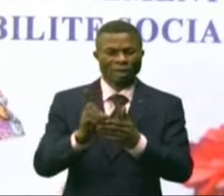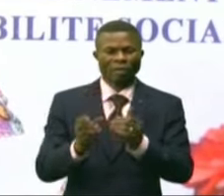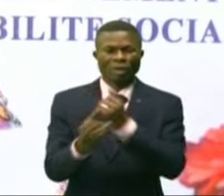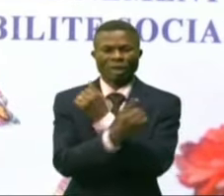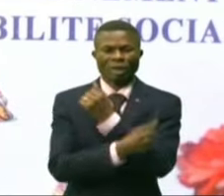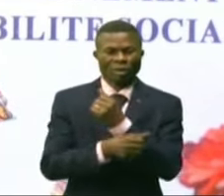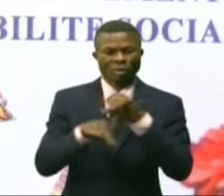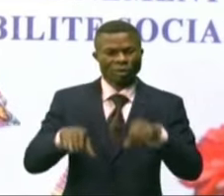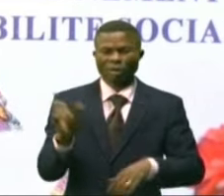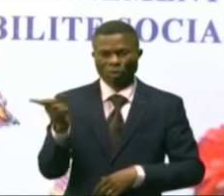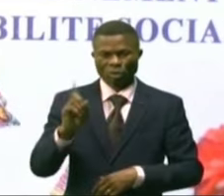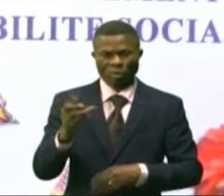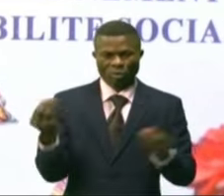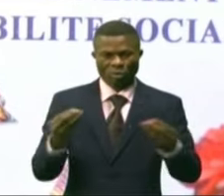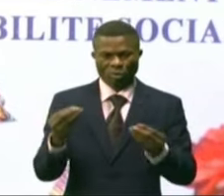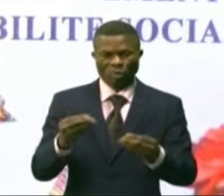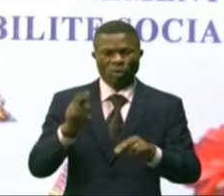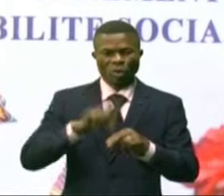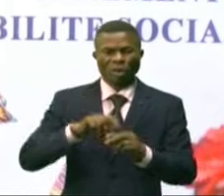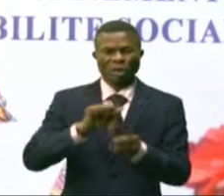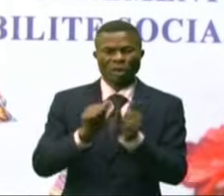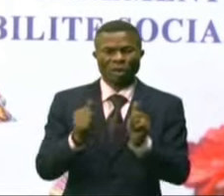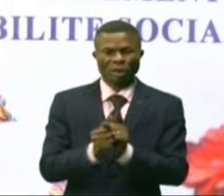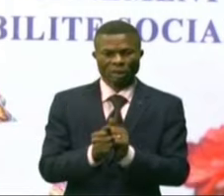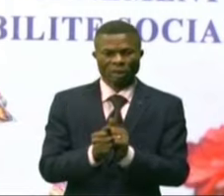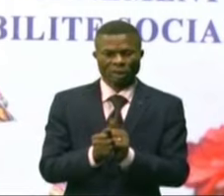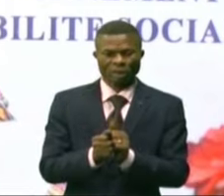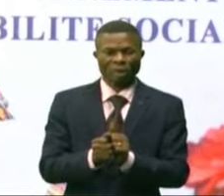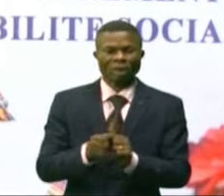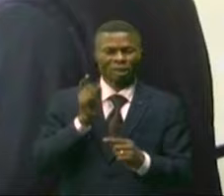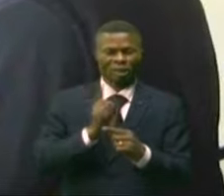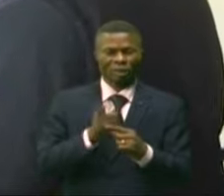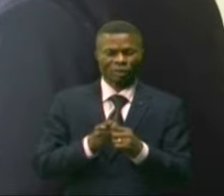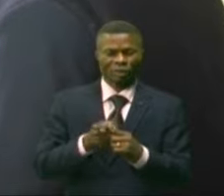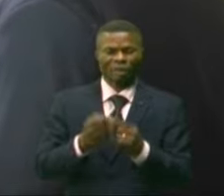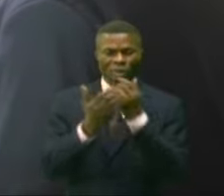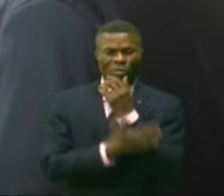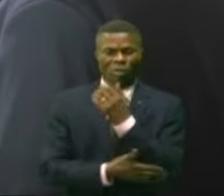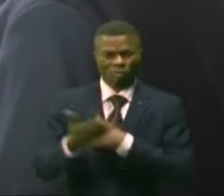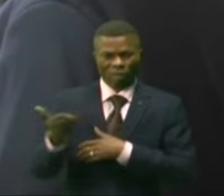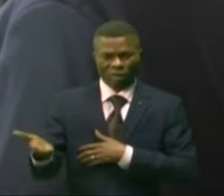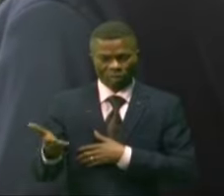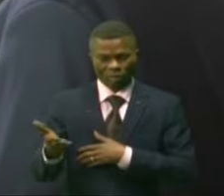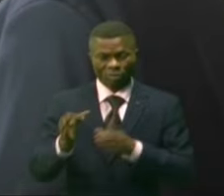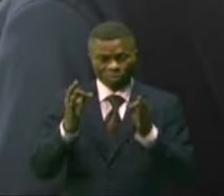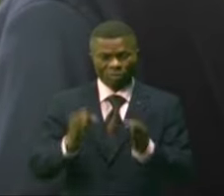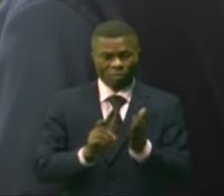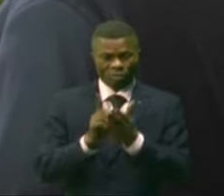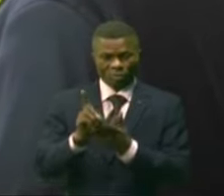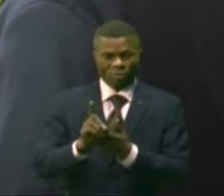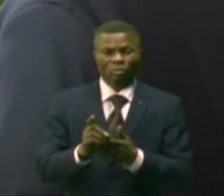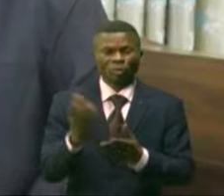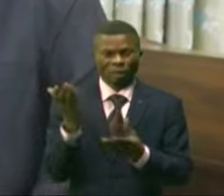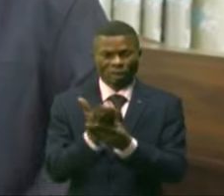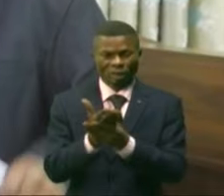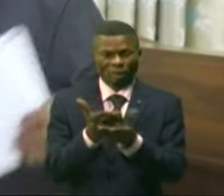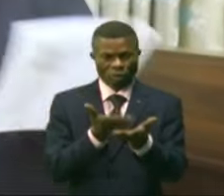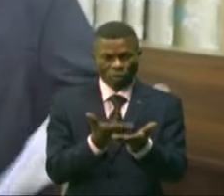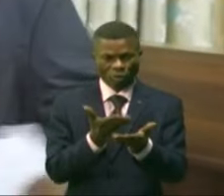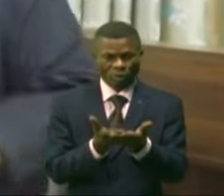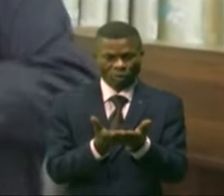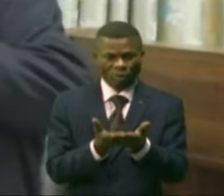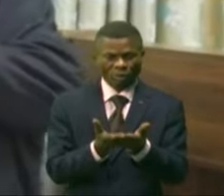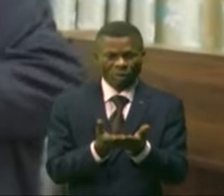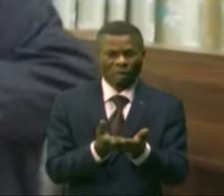parce qu'ils sont dans une situation de précarité extrême. Une fois produit, cet outil référentiel sur l